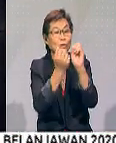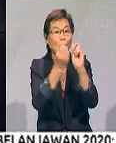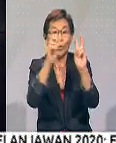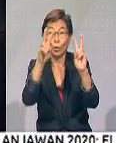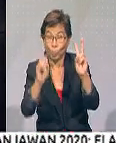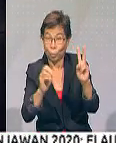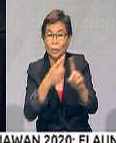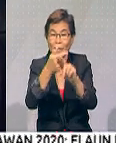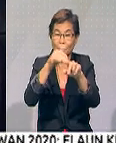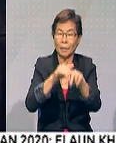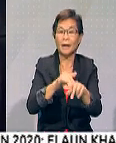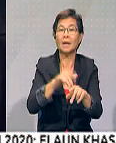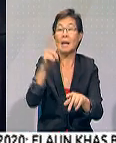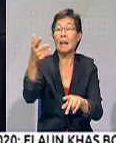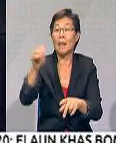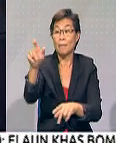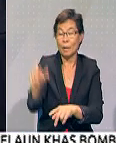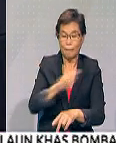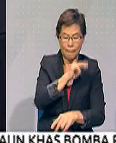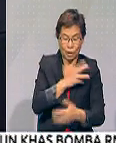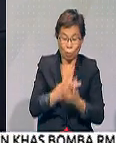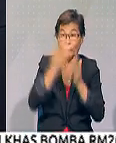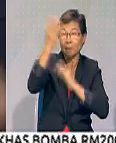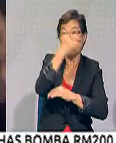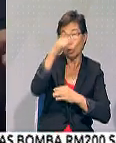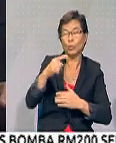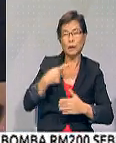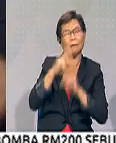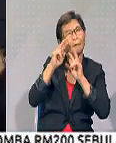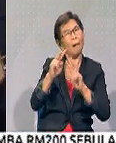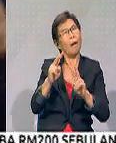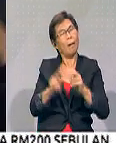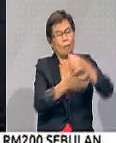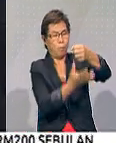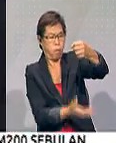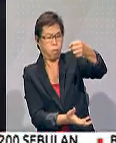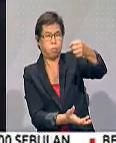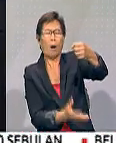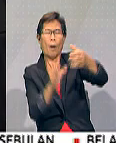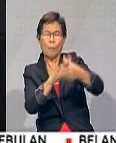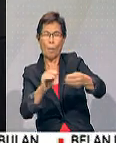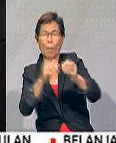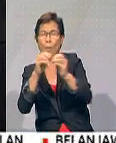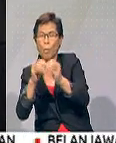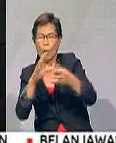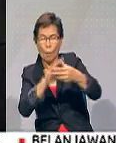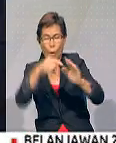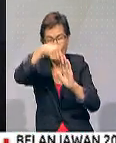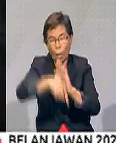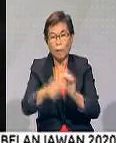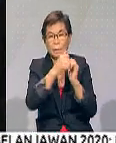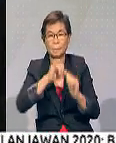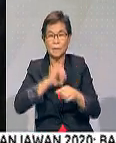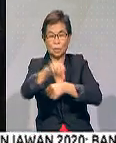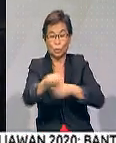daripada Yang Bawamak Tuan Lim Guan Eng, Menteri Keuangan Malaysia. dan untuk kita melihatkan peruntukan ataupun perincian kepada negeri Sarawak itu bersama dengan saya di